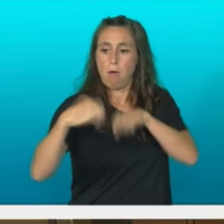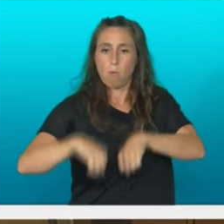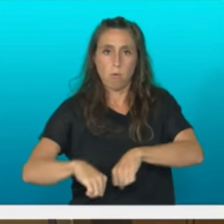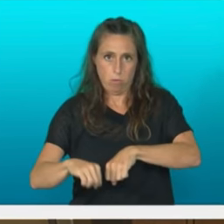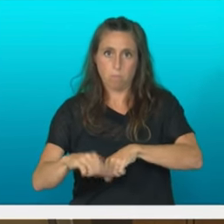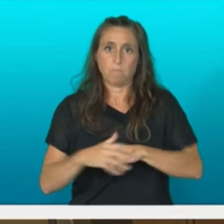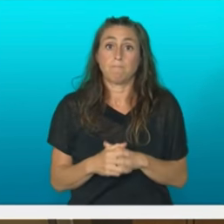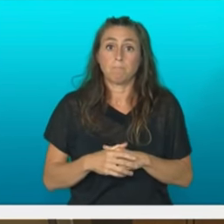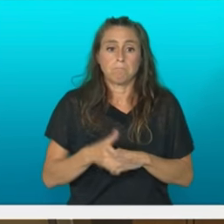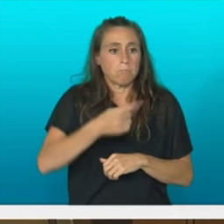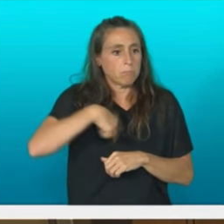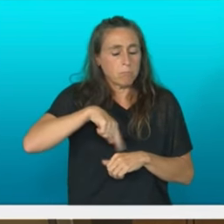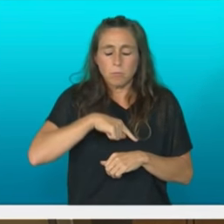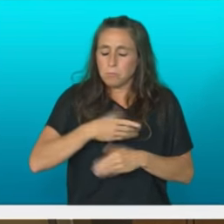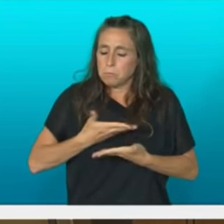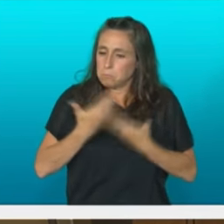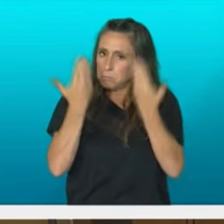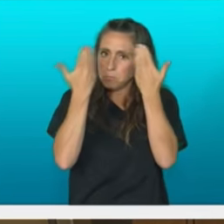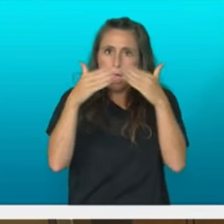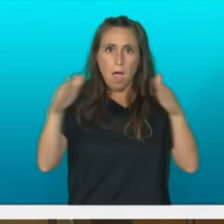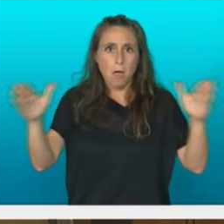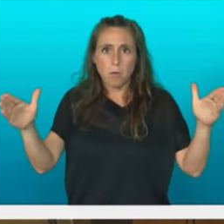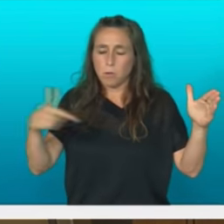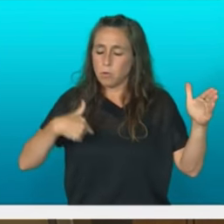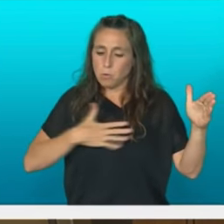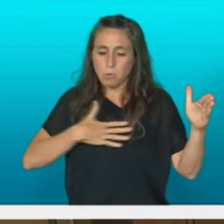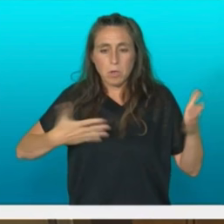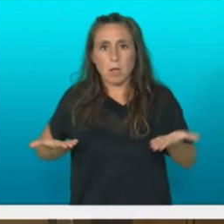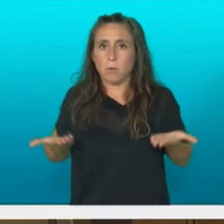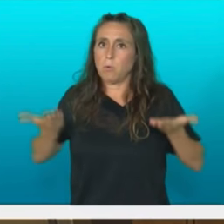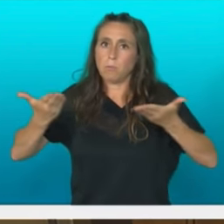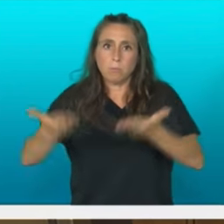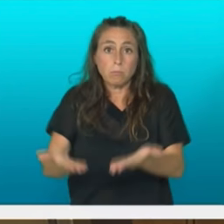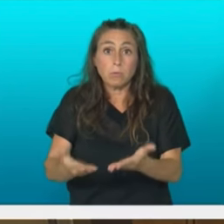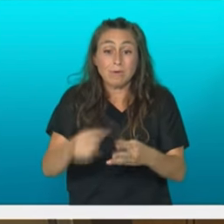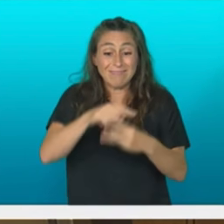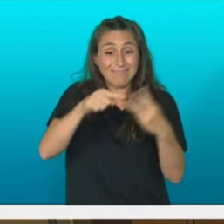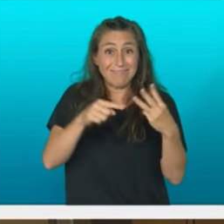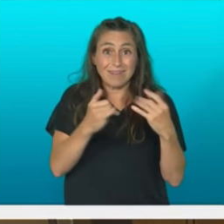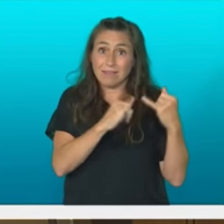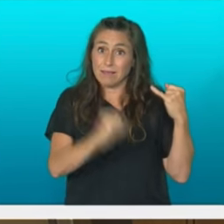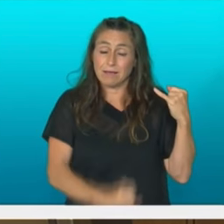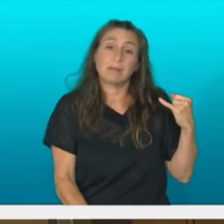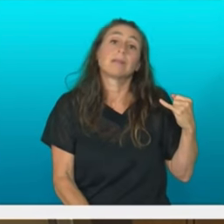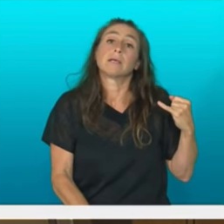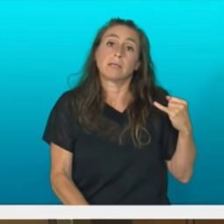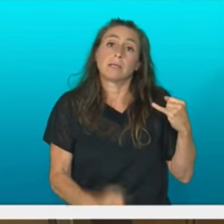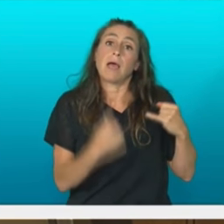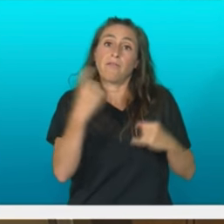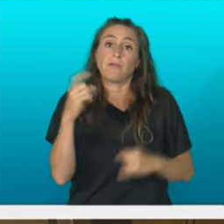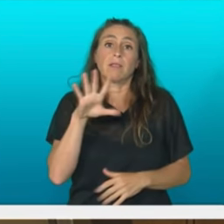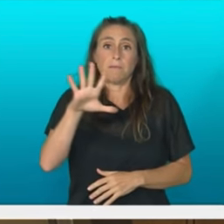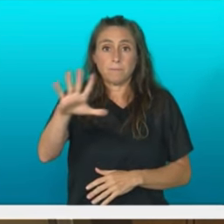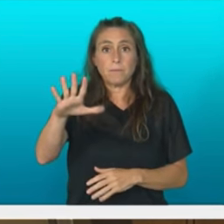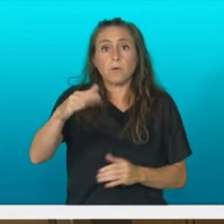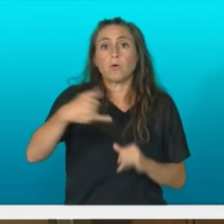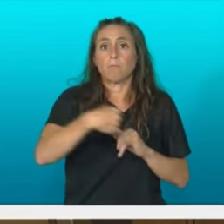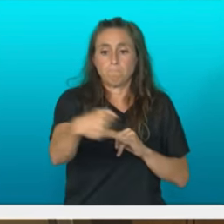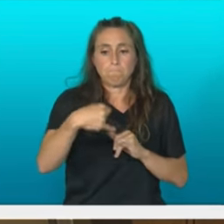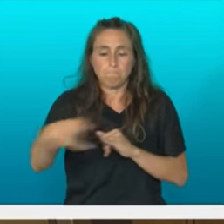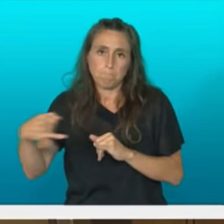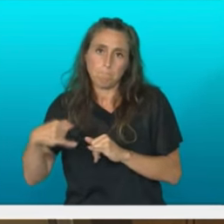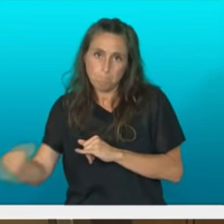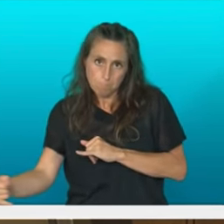emateko presgaude eta uste dugu iru krizia undien aurrean bost ardatz nagusien inguruan belaun